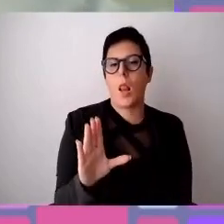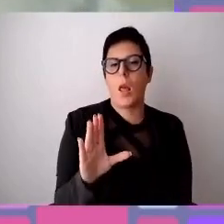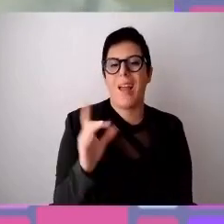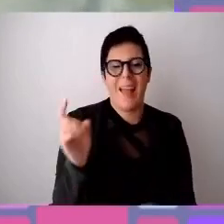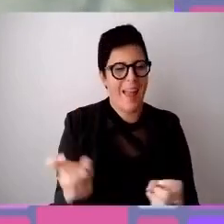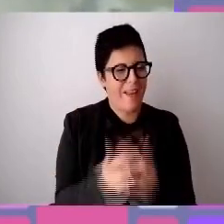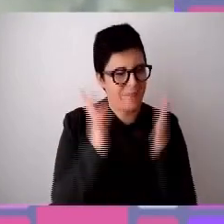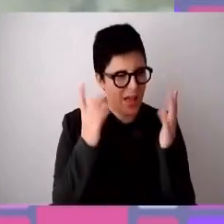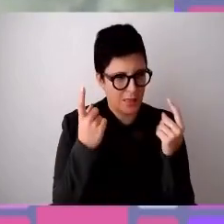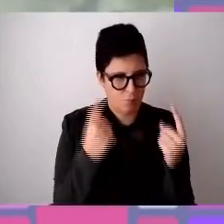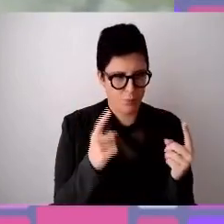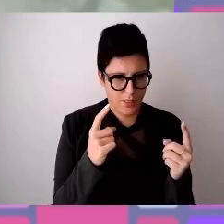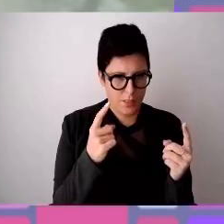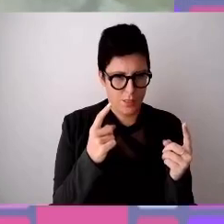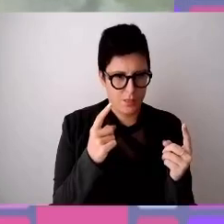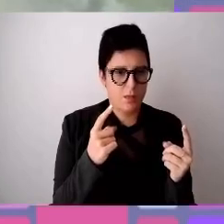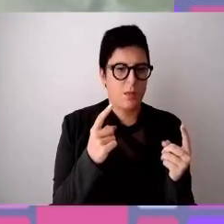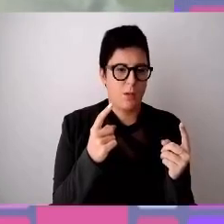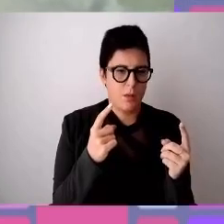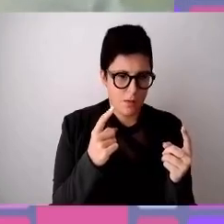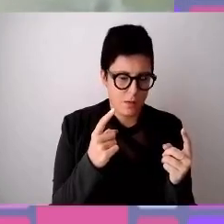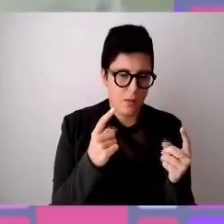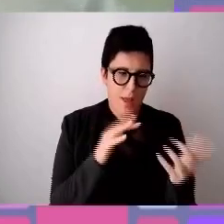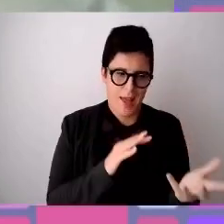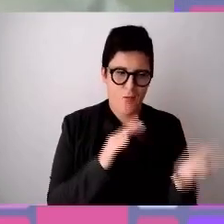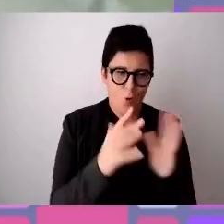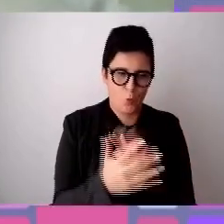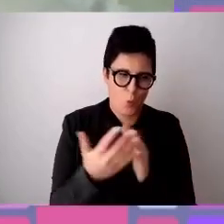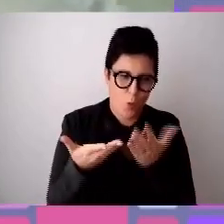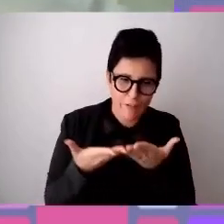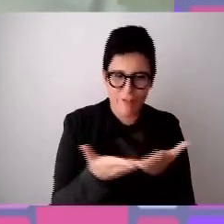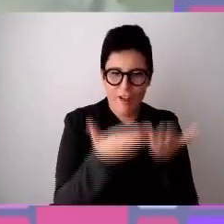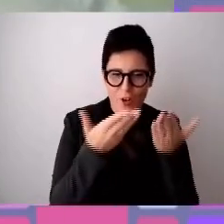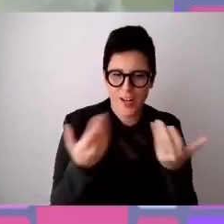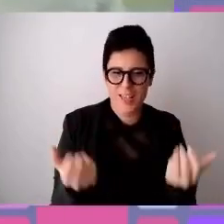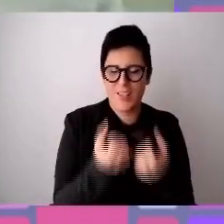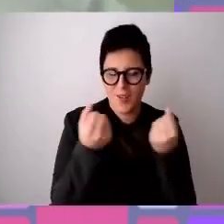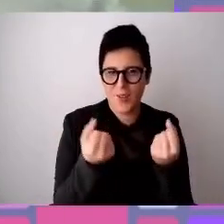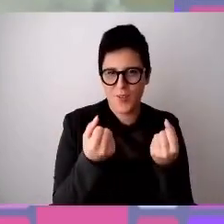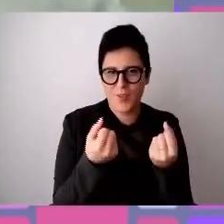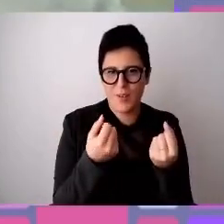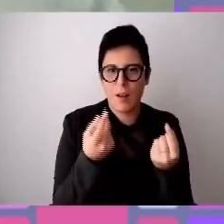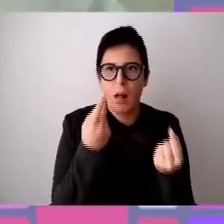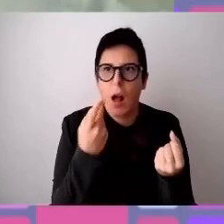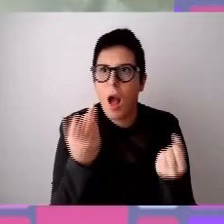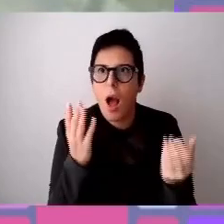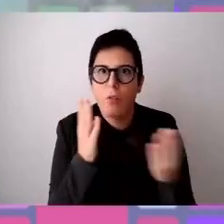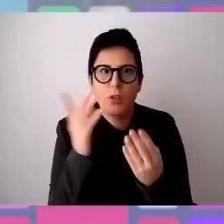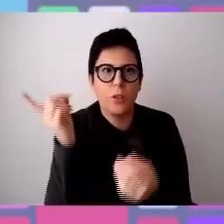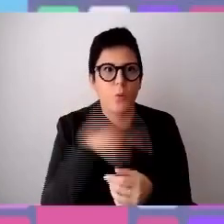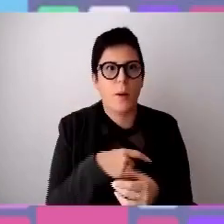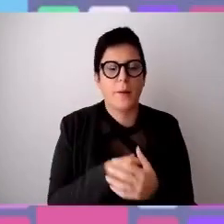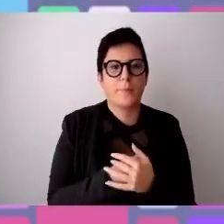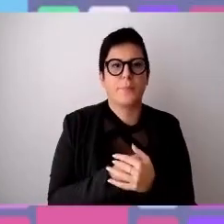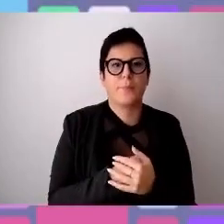questi favoriscono proprio questa evoluzione in questo senso affrontare il domani Elisa a